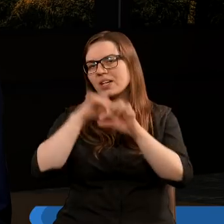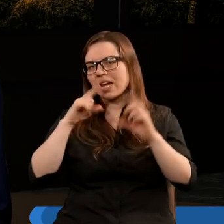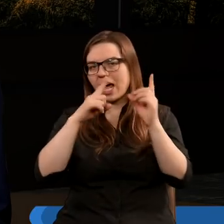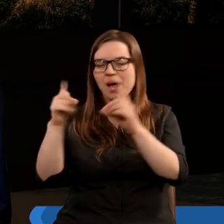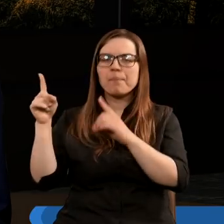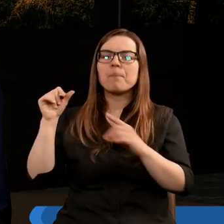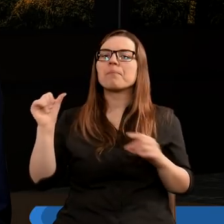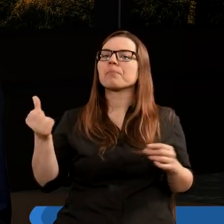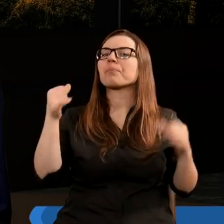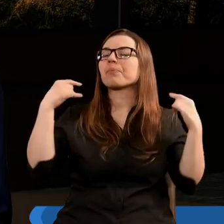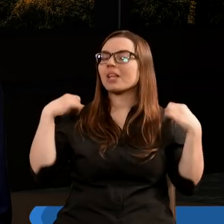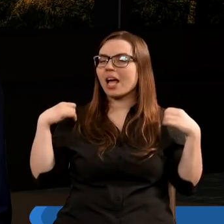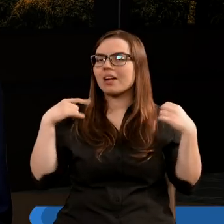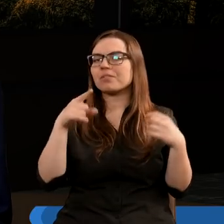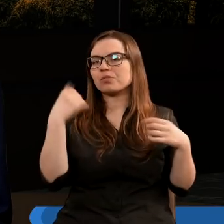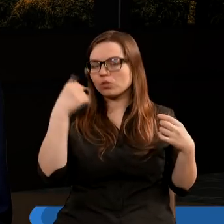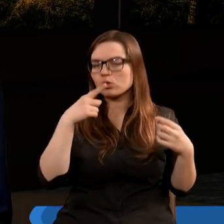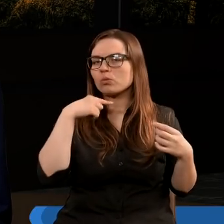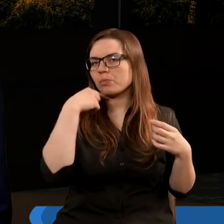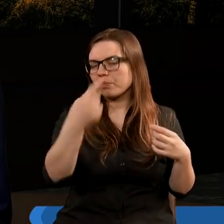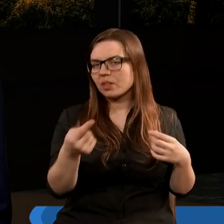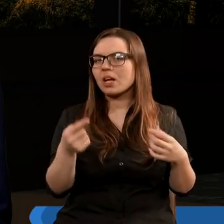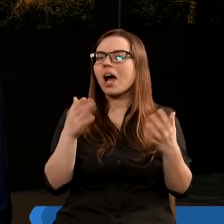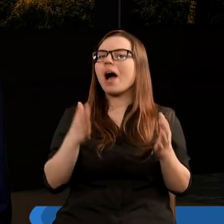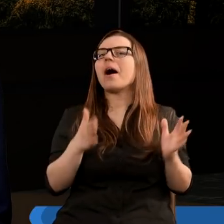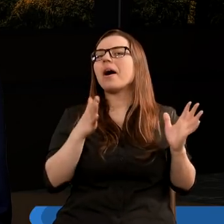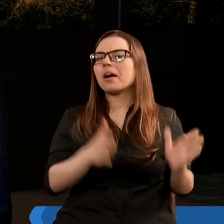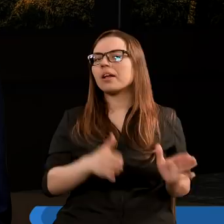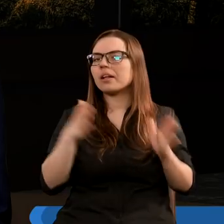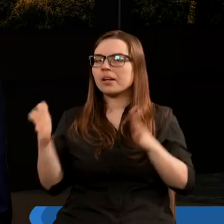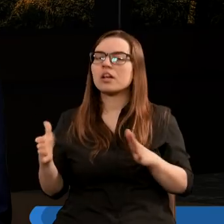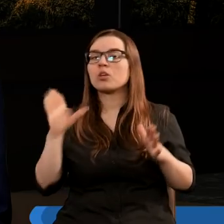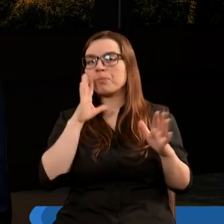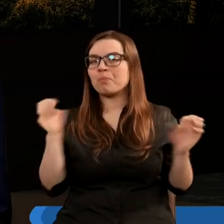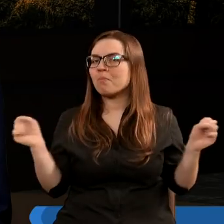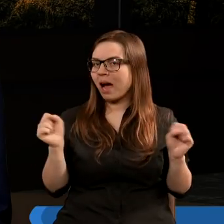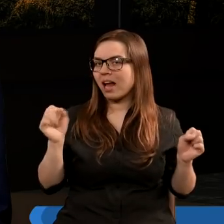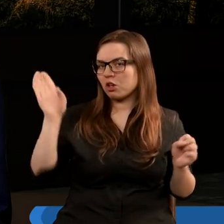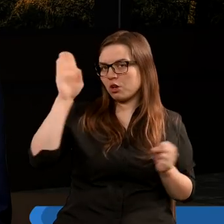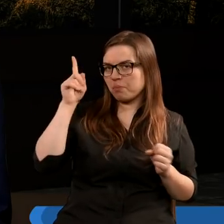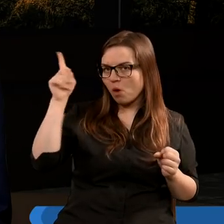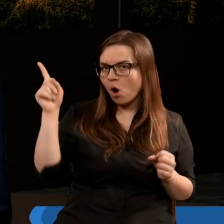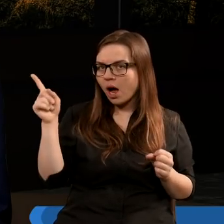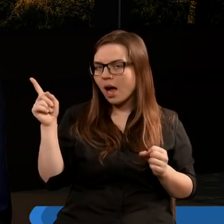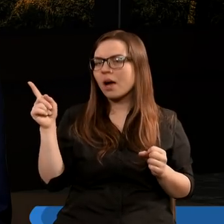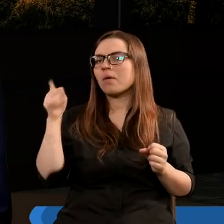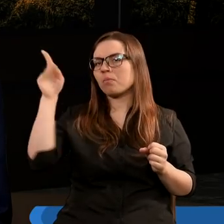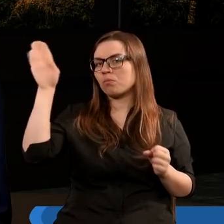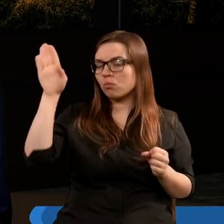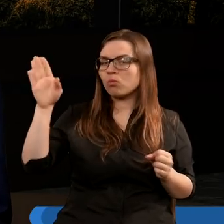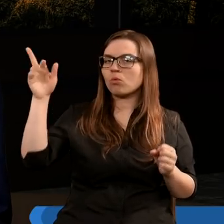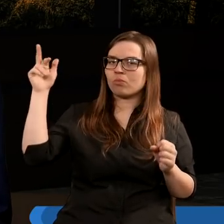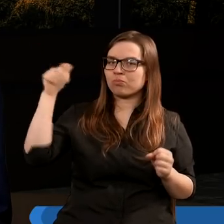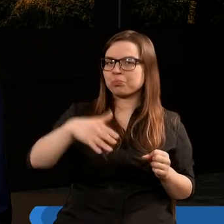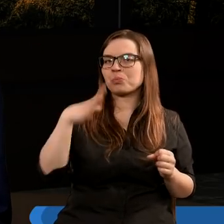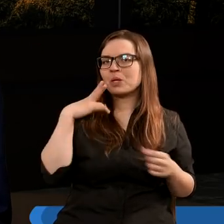Także pierwszy anioł przypomina o stworzeniu, to po pierwsze. Nawołuj do tego, by bać się Boga, bo oto Bóg